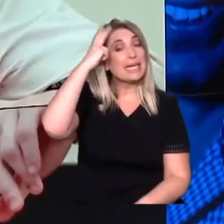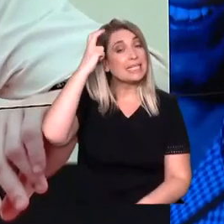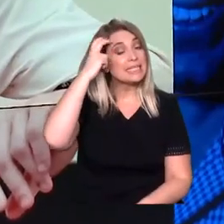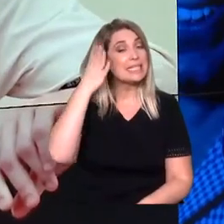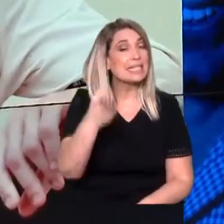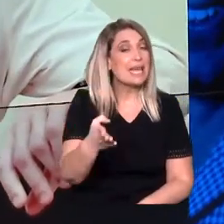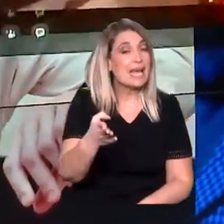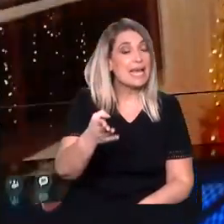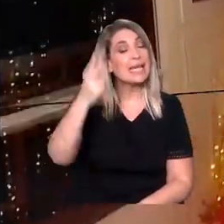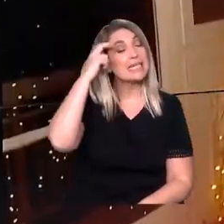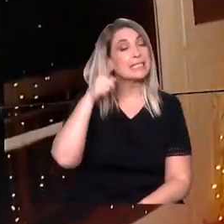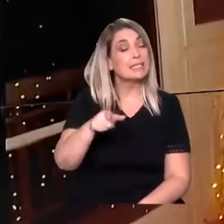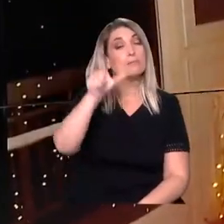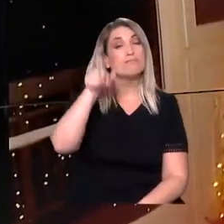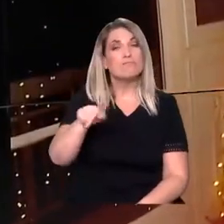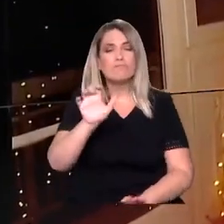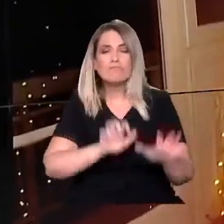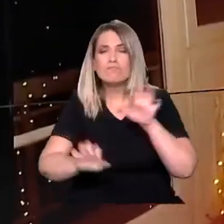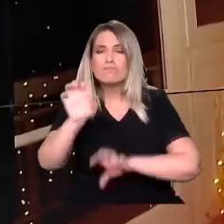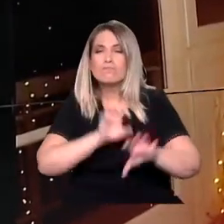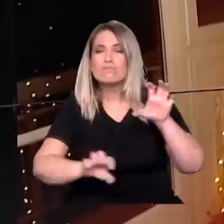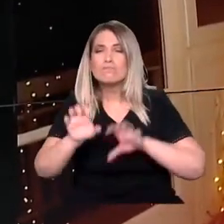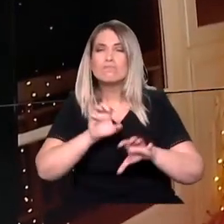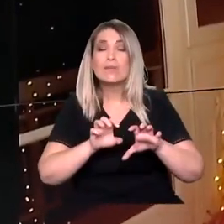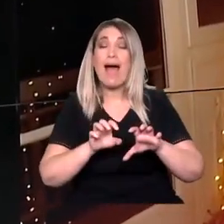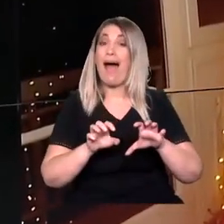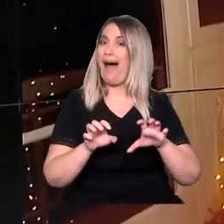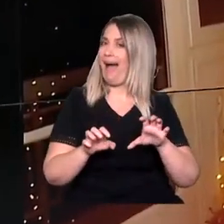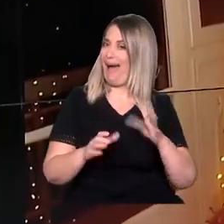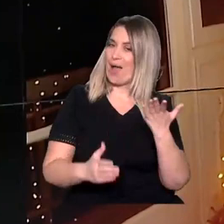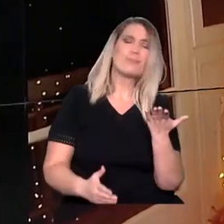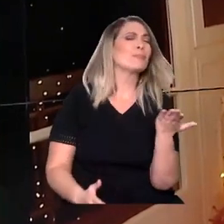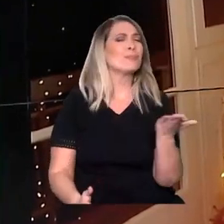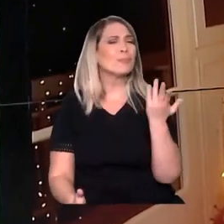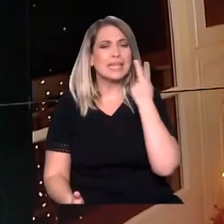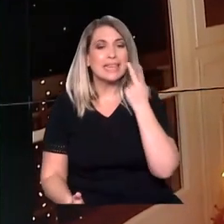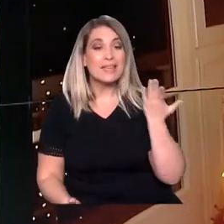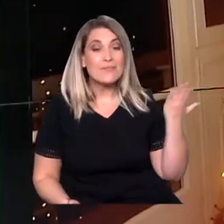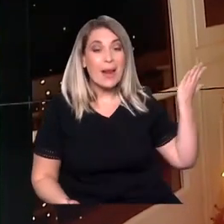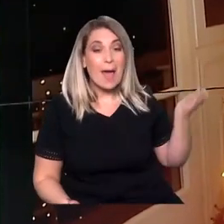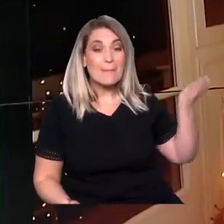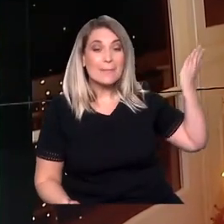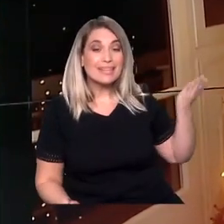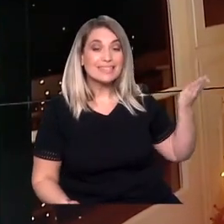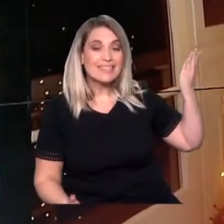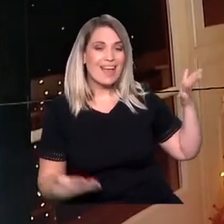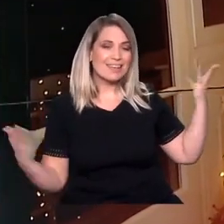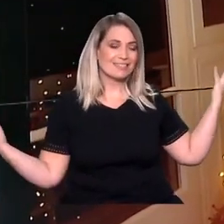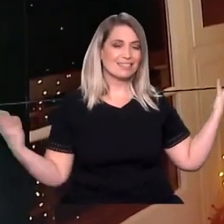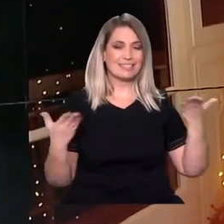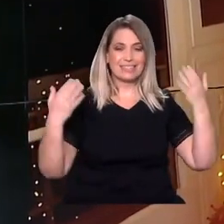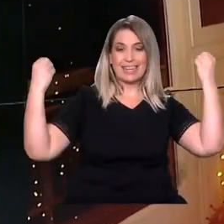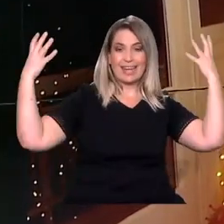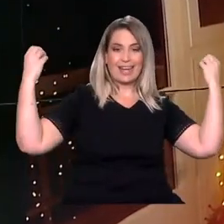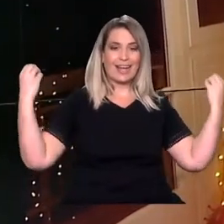Λοιπόν, κάναμε ένα ρεπορτάζ πολύ αναλυτικό. Α, πρώτα να πω τι είναι αυτό που βλέπετε. Το οποίο είναι απαστράπτον όπως πάντα. οποίο είναι